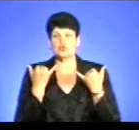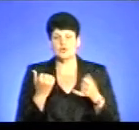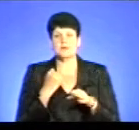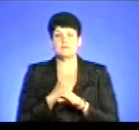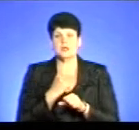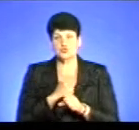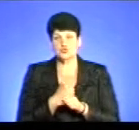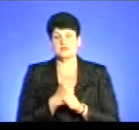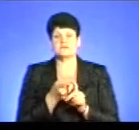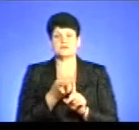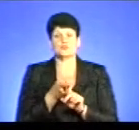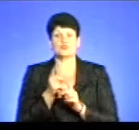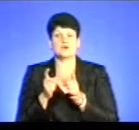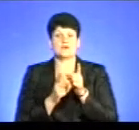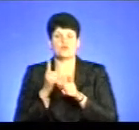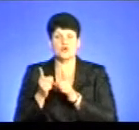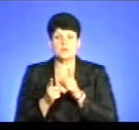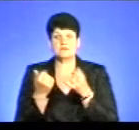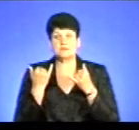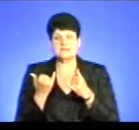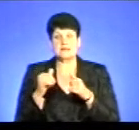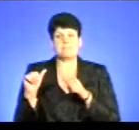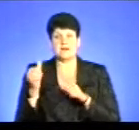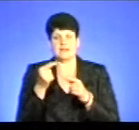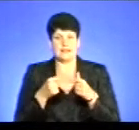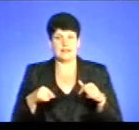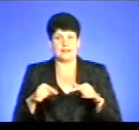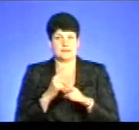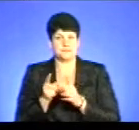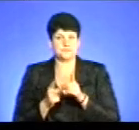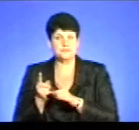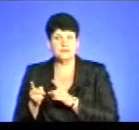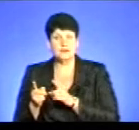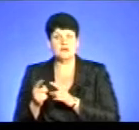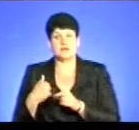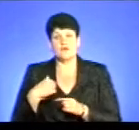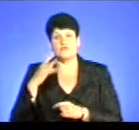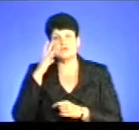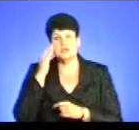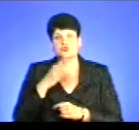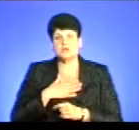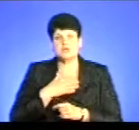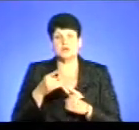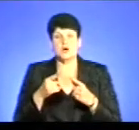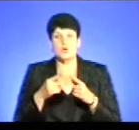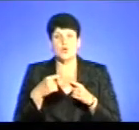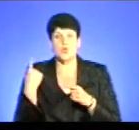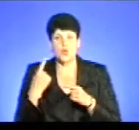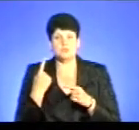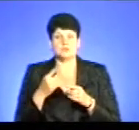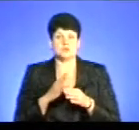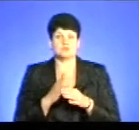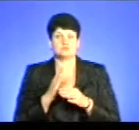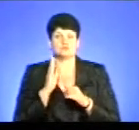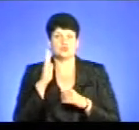ракурсі реформ, і саме реформи первинної ланки. Я рахую, що наша область рухається досить позитивно,